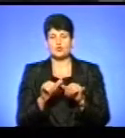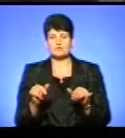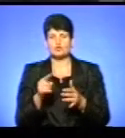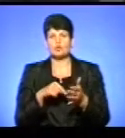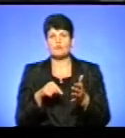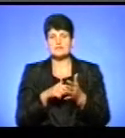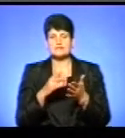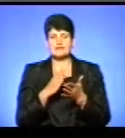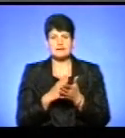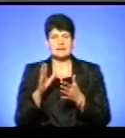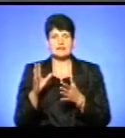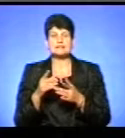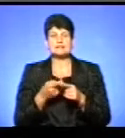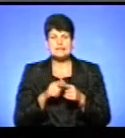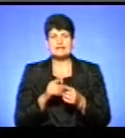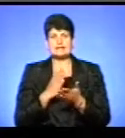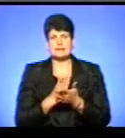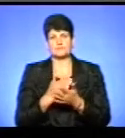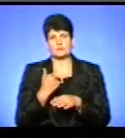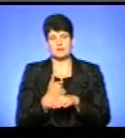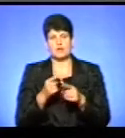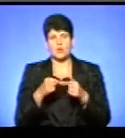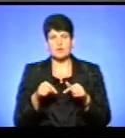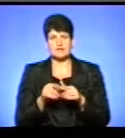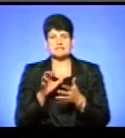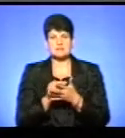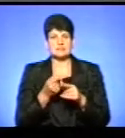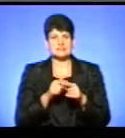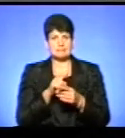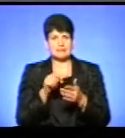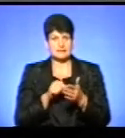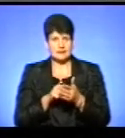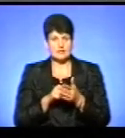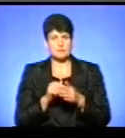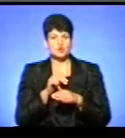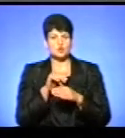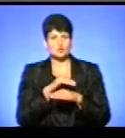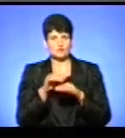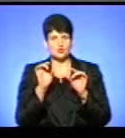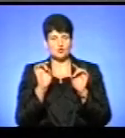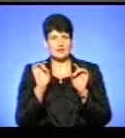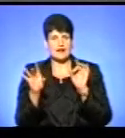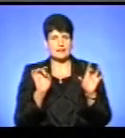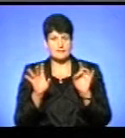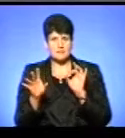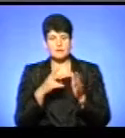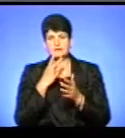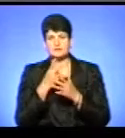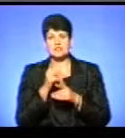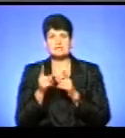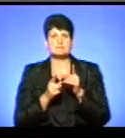органом, який займається всіма питаннями розвищення зовнішньої реклами. Але враховуючи зміни у законодавстві,